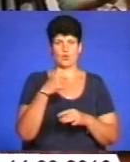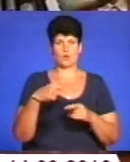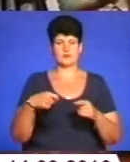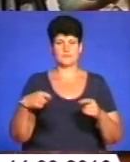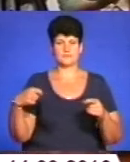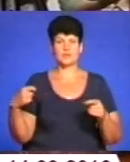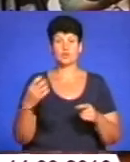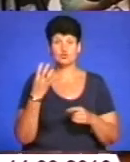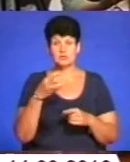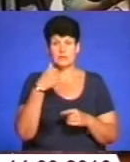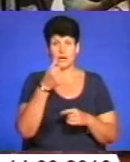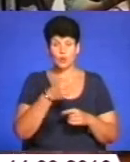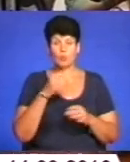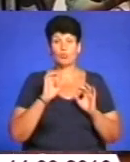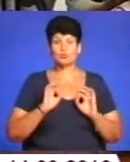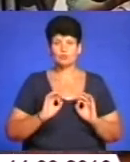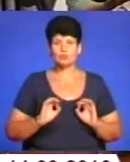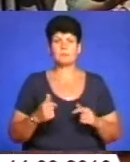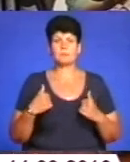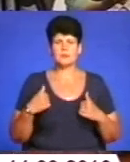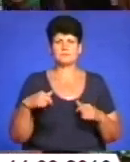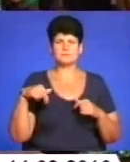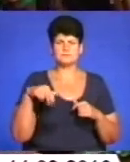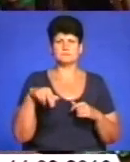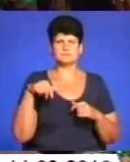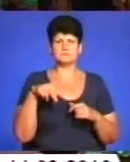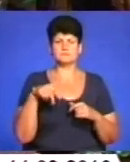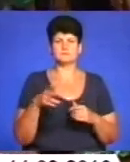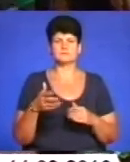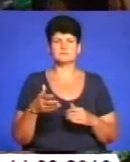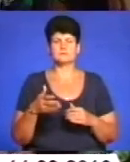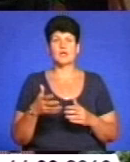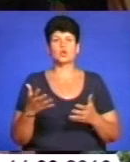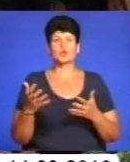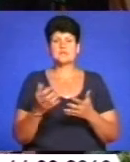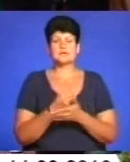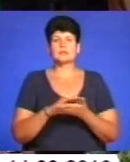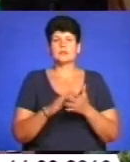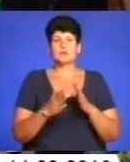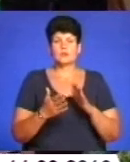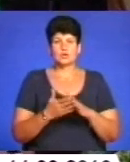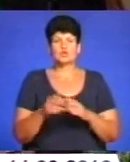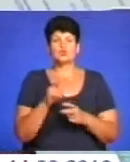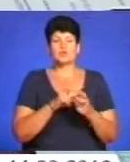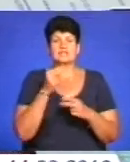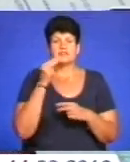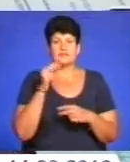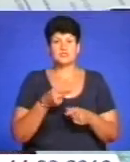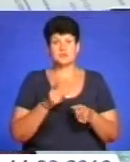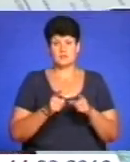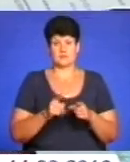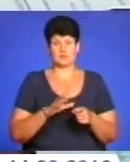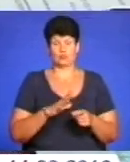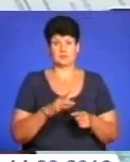4 роки по прокуратурі ми відбиваємо пороги. Досягати компромісу, шукати винних та з'ясовувати, чи справді ікони